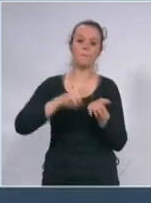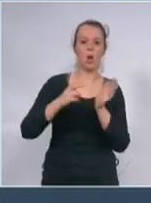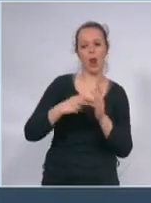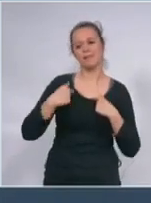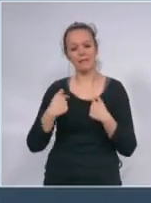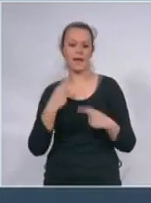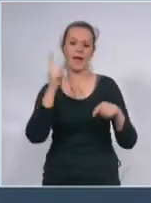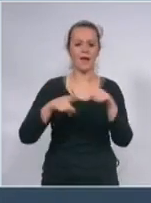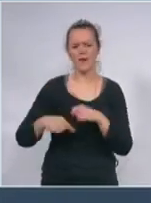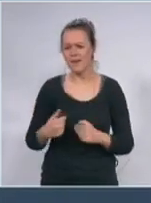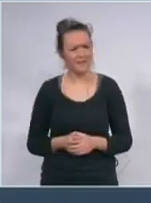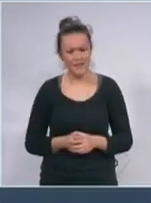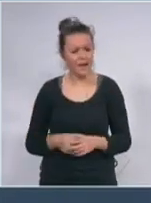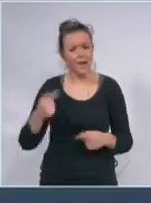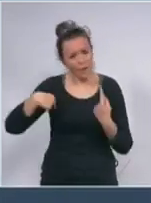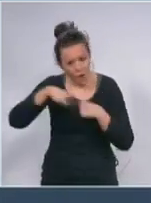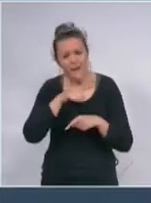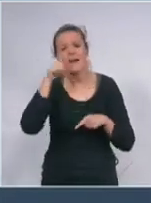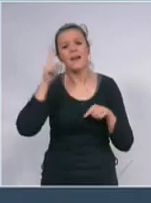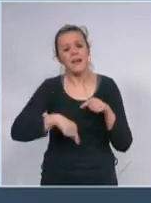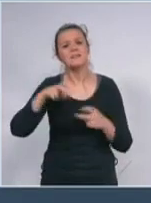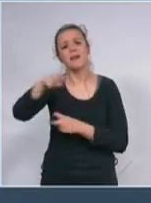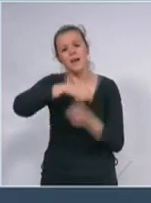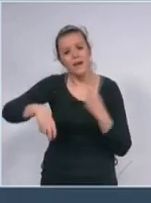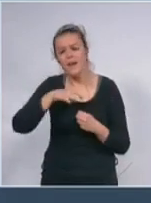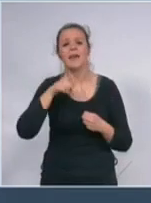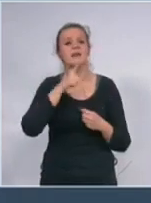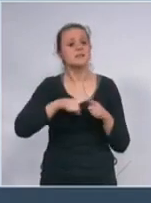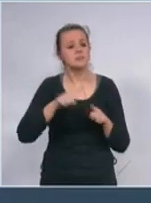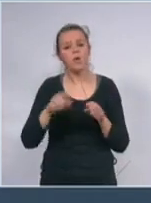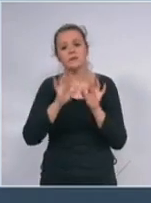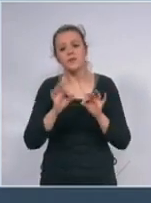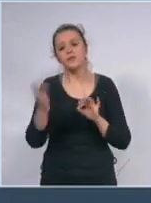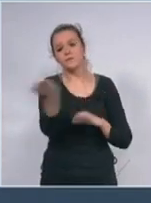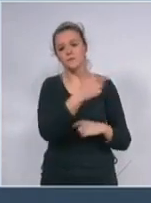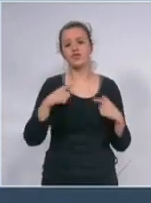Radimo da vam zaštitimo živote. Molim vas ni izlazite iz kuće.